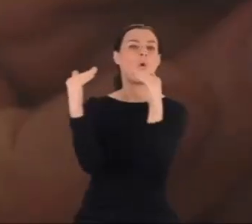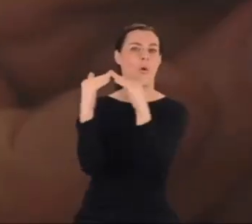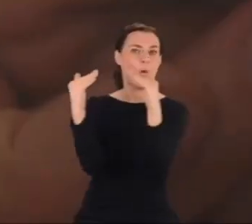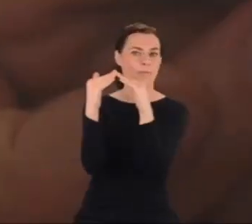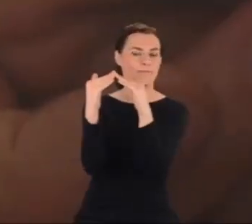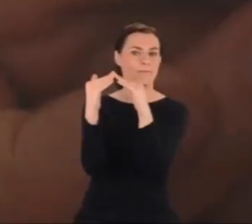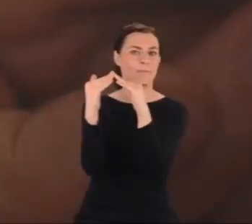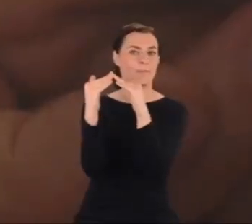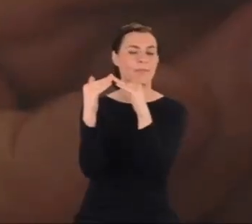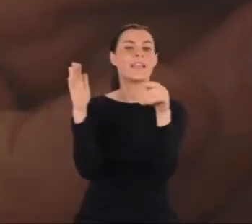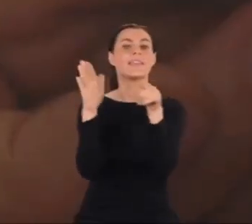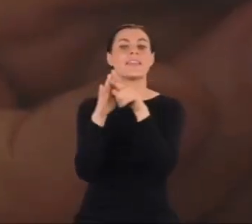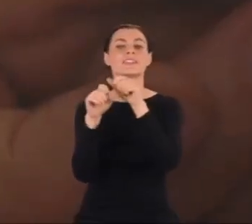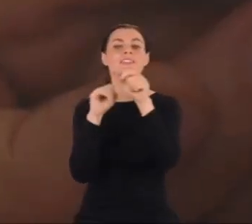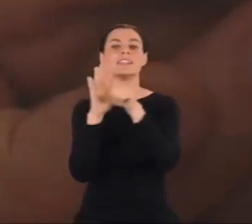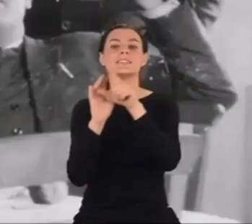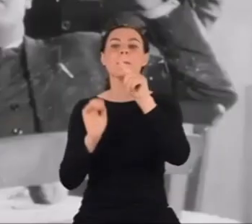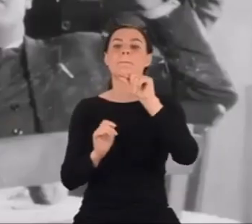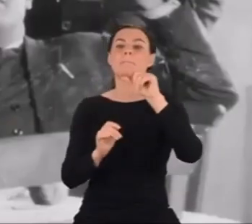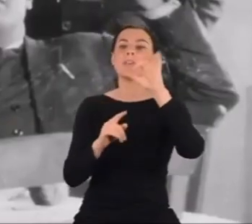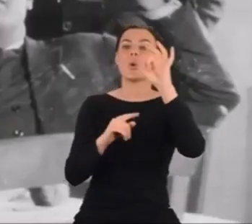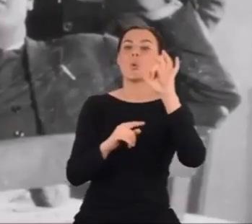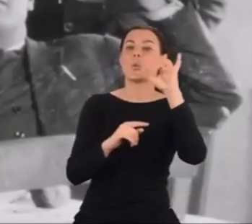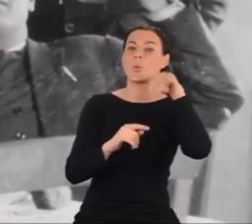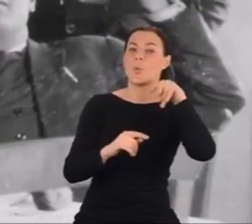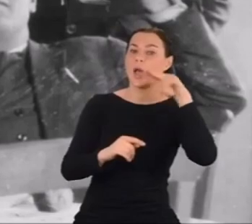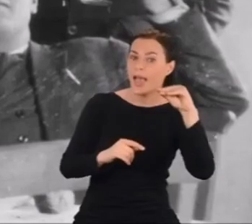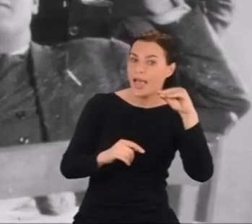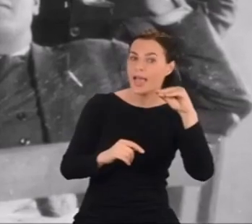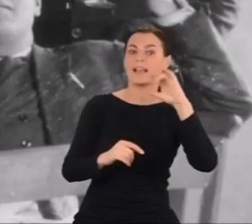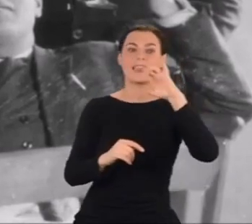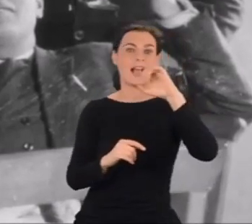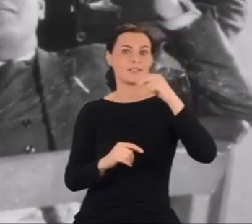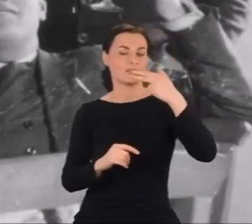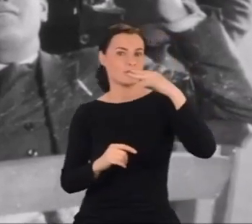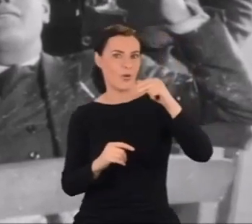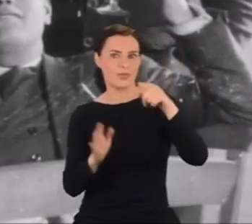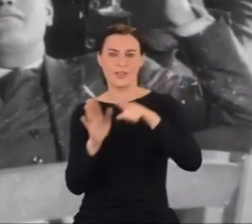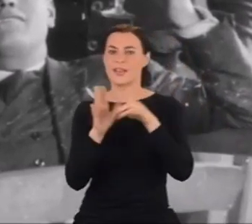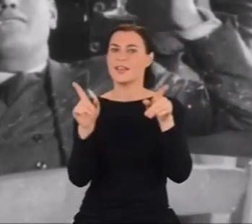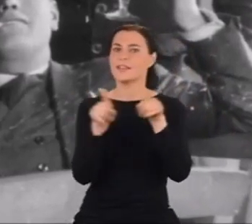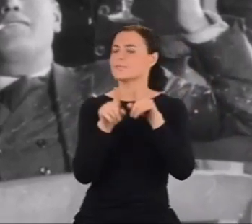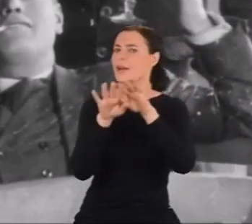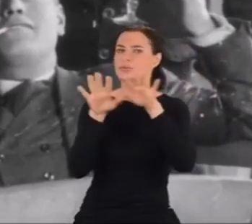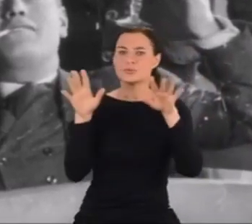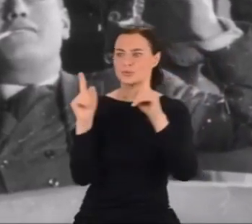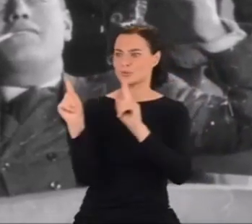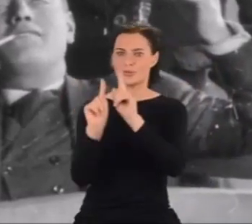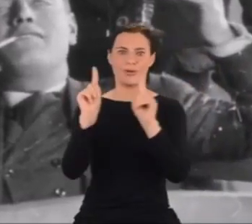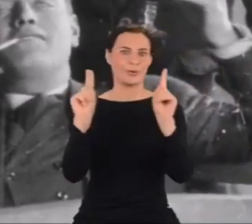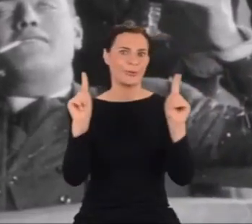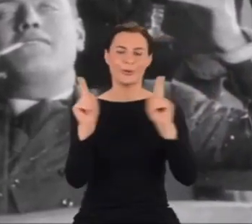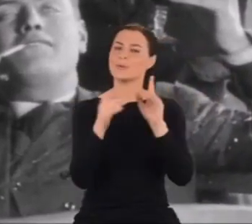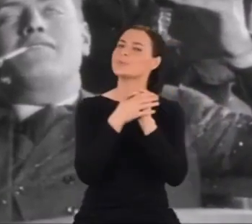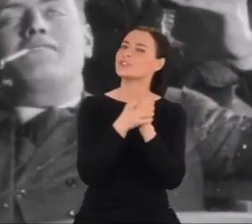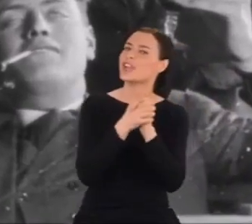Jest też Gaston Piqué. Zaprzyjaźnili się na studiach. Ile butelek wina. To naturalne.